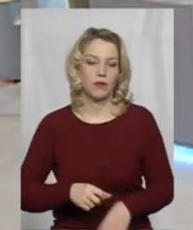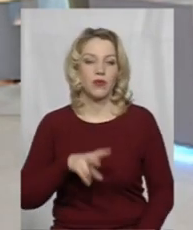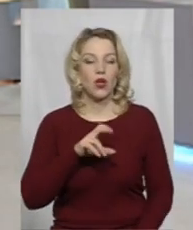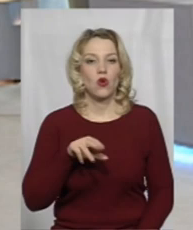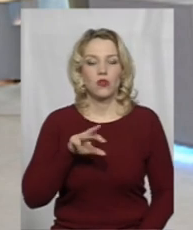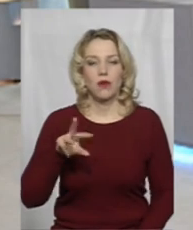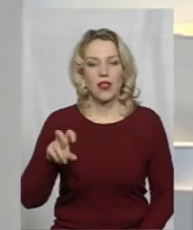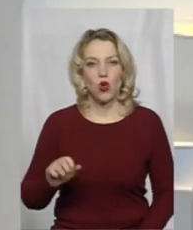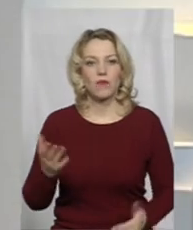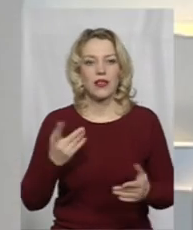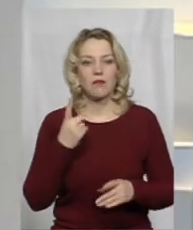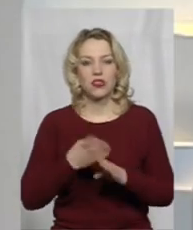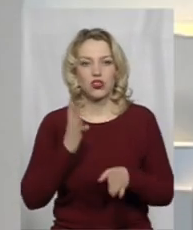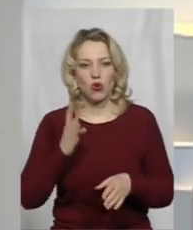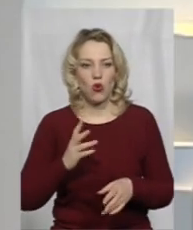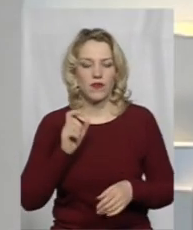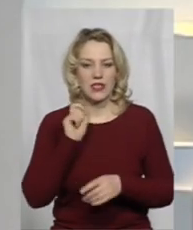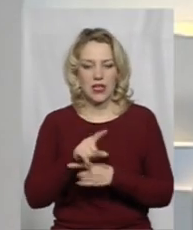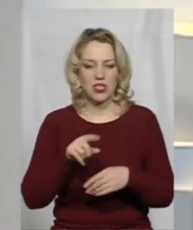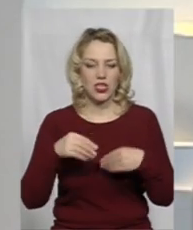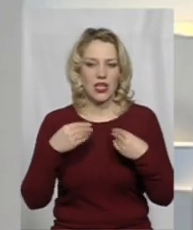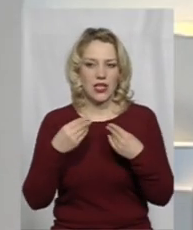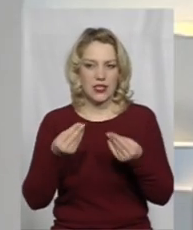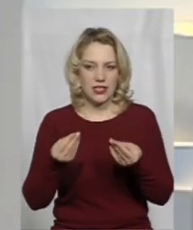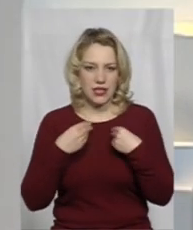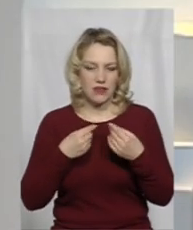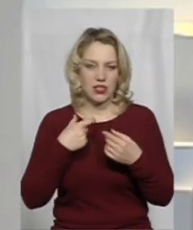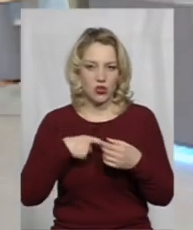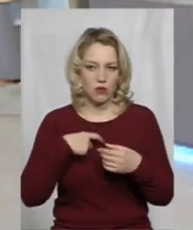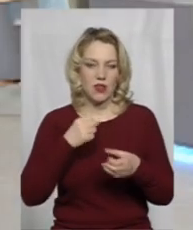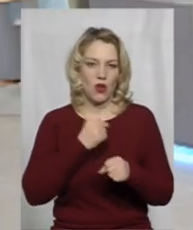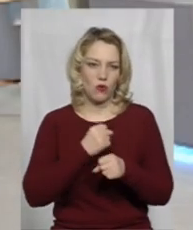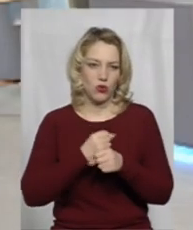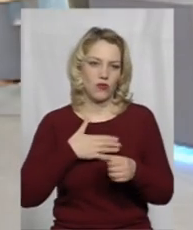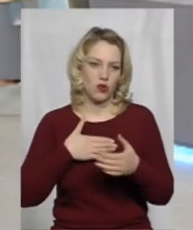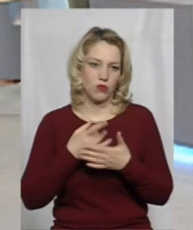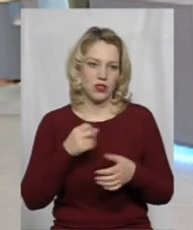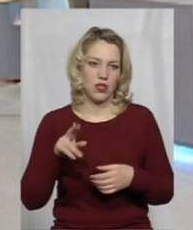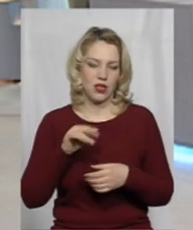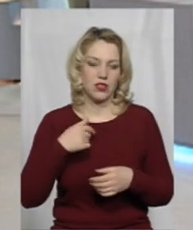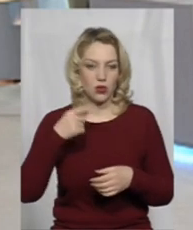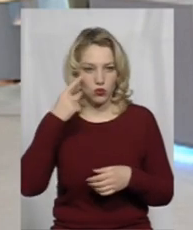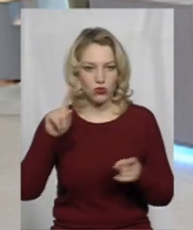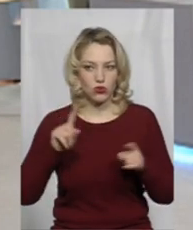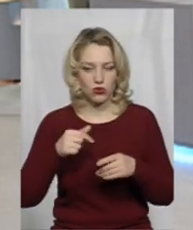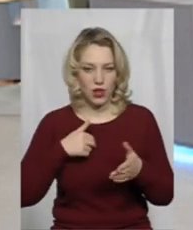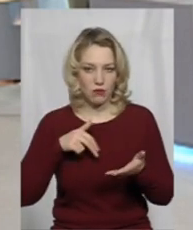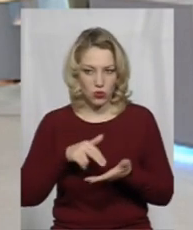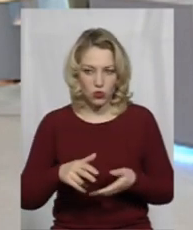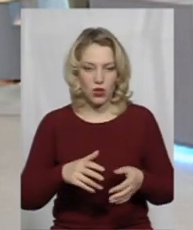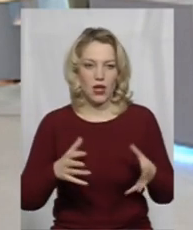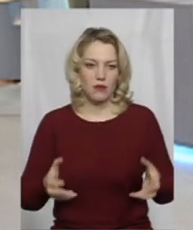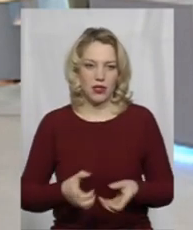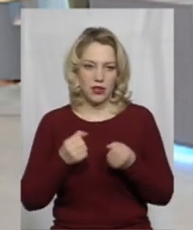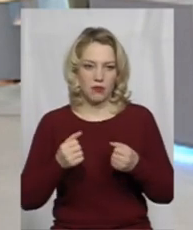Людмило, які першочергові задачі ставите собі на роботу в громадській раді? Я думаю, що я піду в